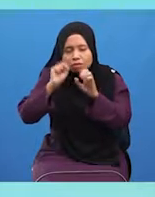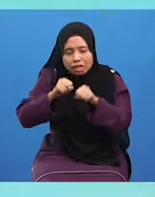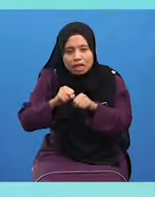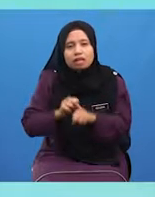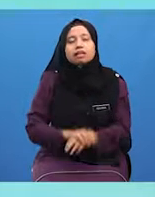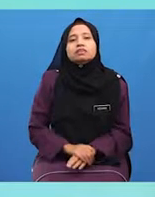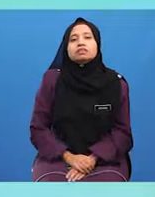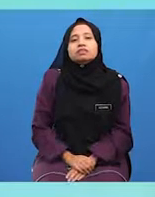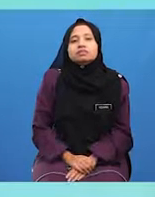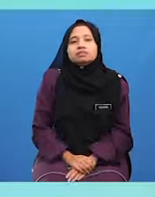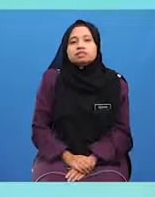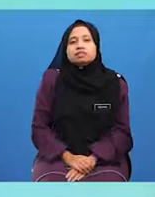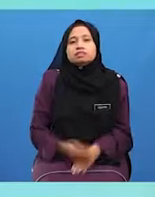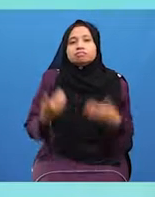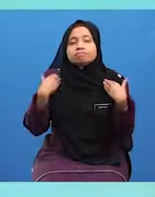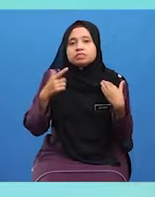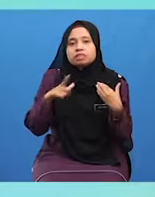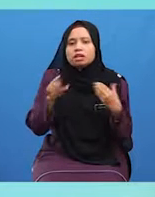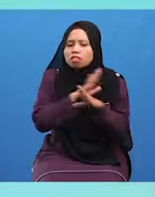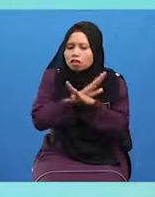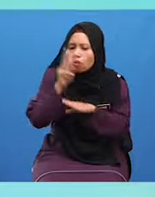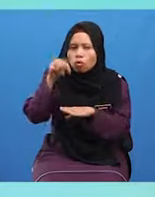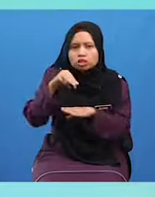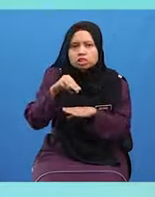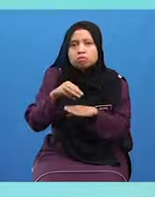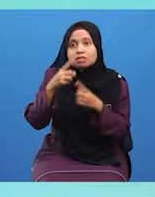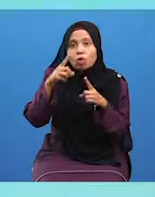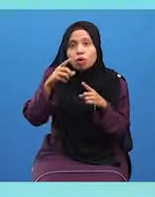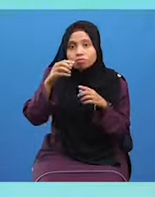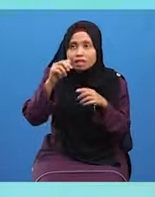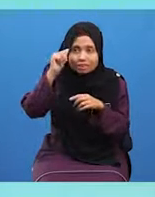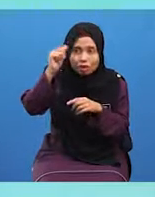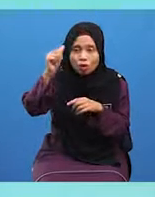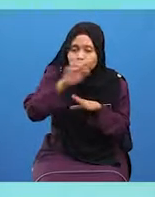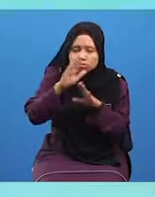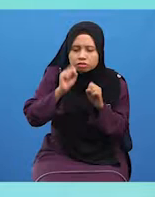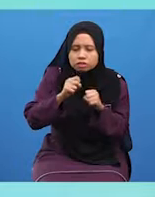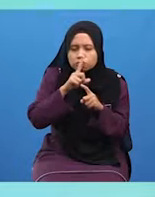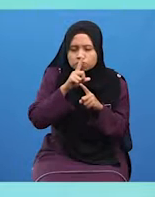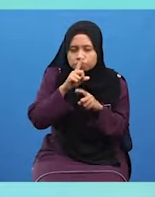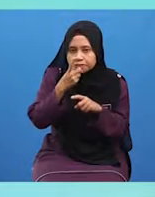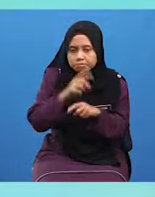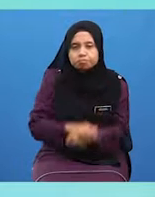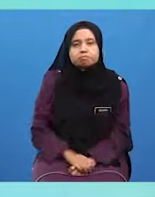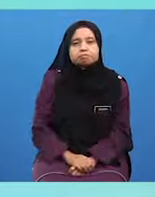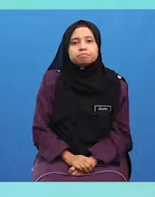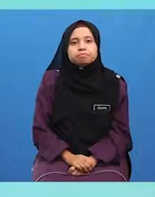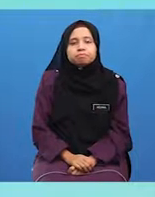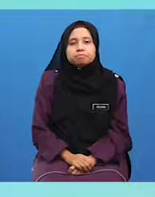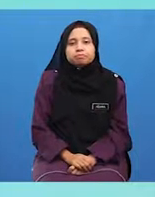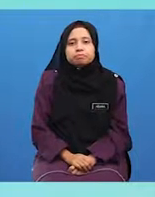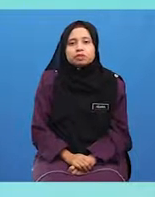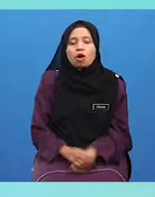Dalam Tandas Adalah Tidak Wajib Menjawab Salam Ketika Sedang Kodok Hajat